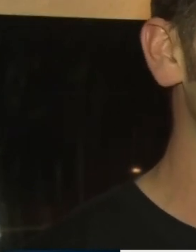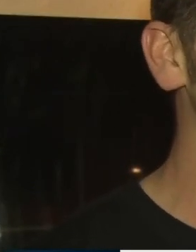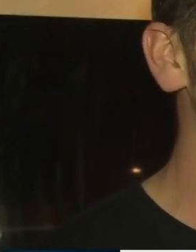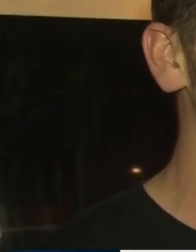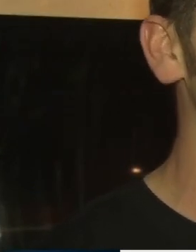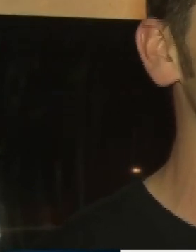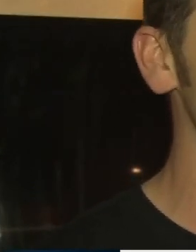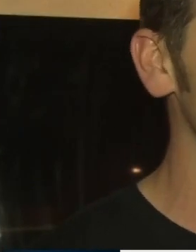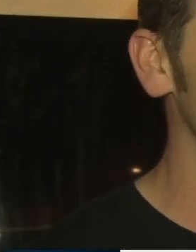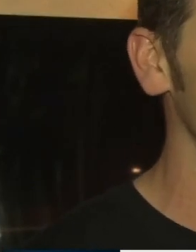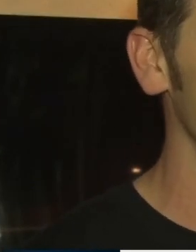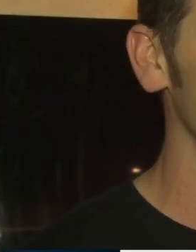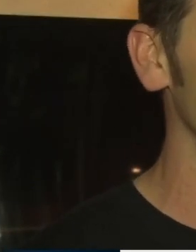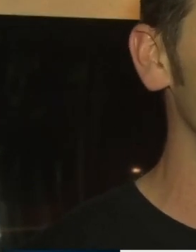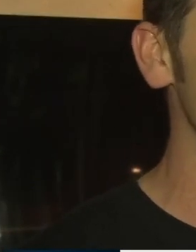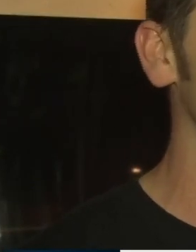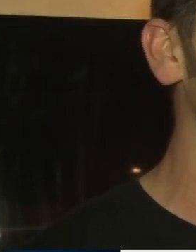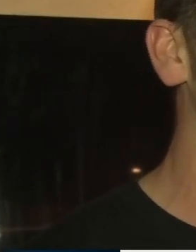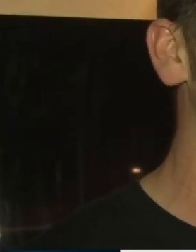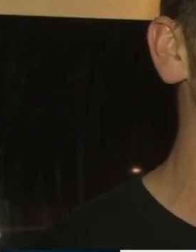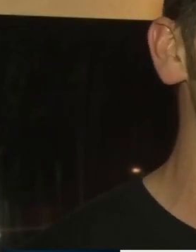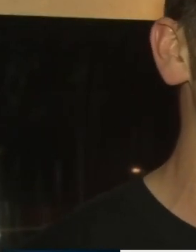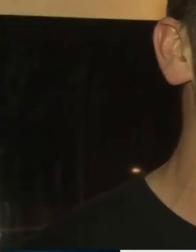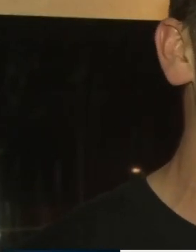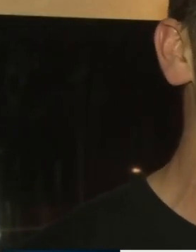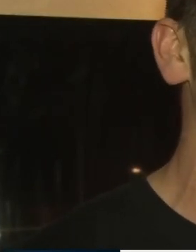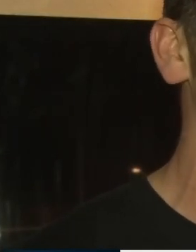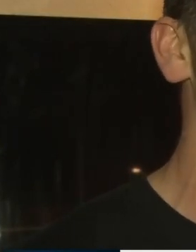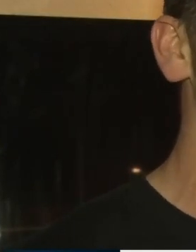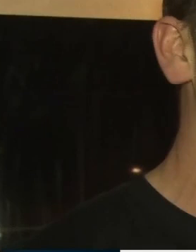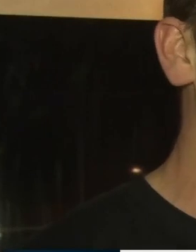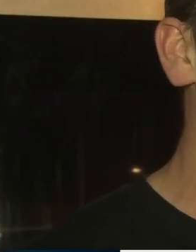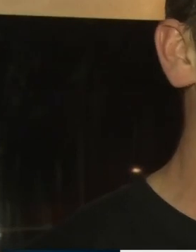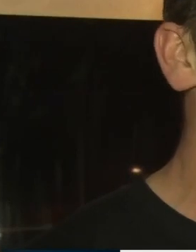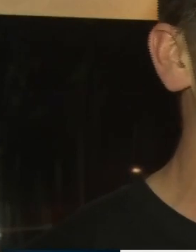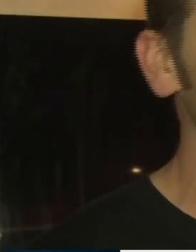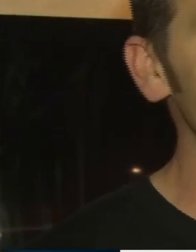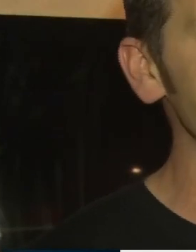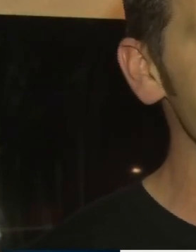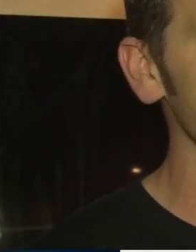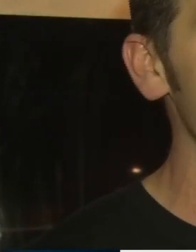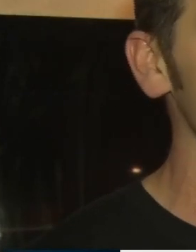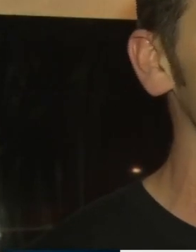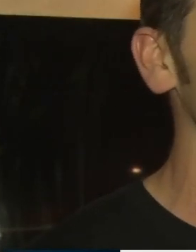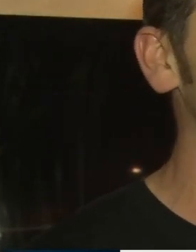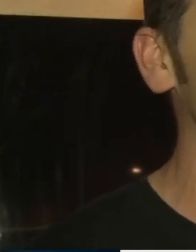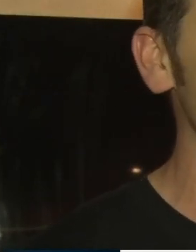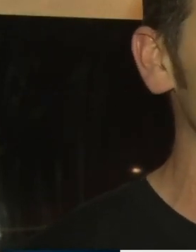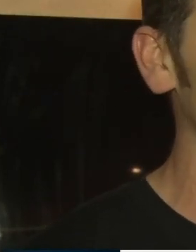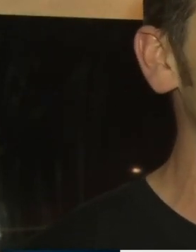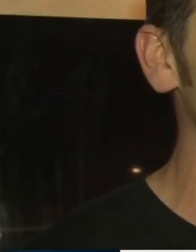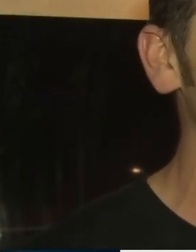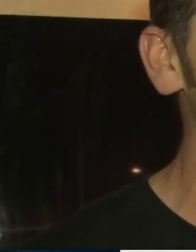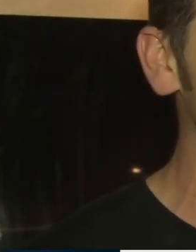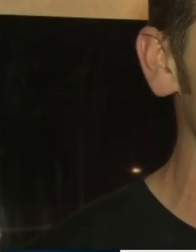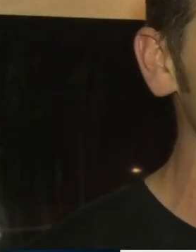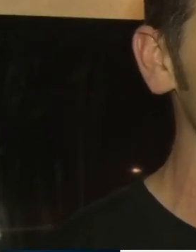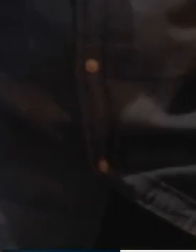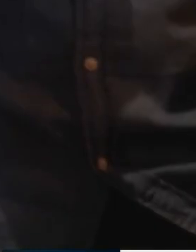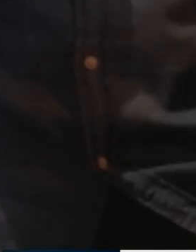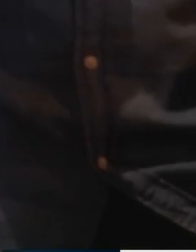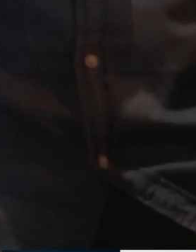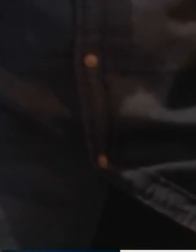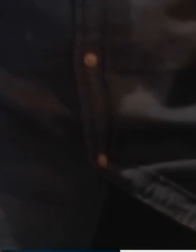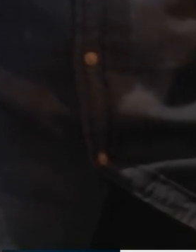ka pas shumë qëmime tjera në për festivale po që jam ka bëjë shumë krenar këtë film mërshë që ka rritë edhe një distribuim shumë